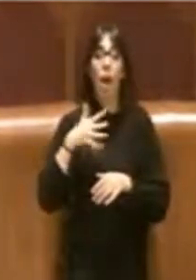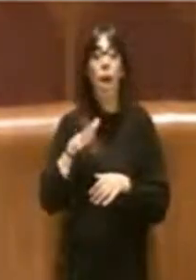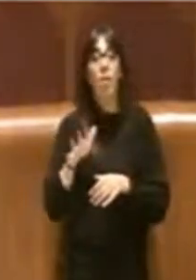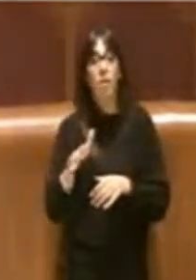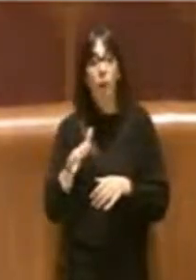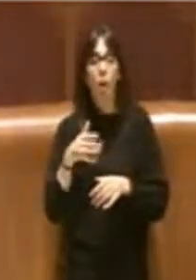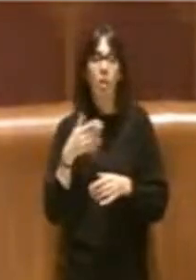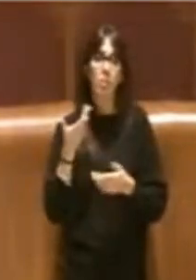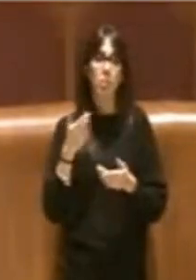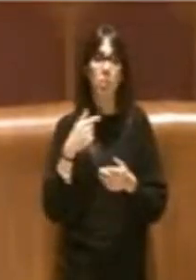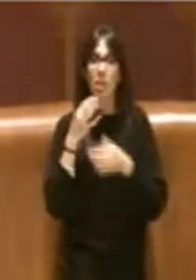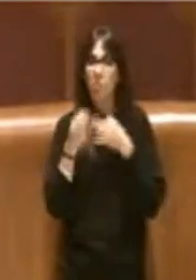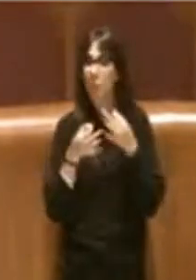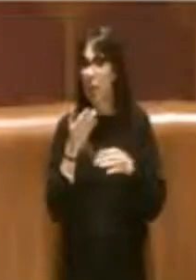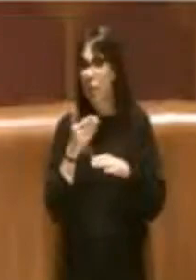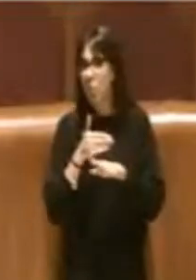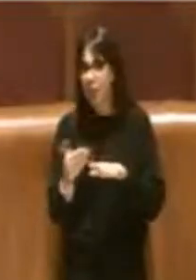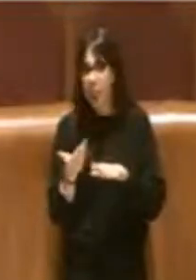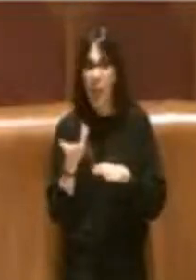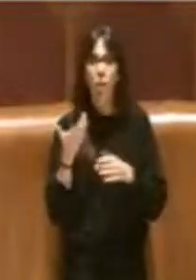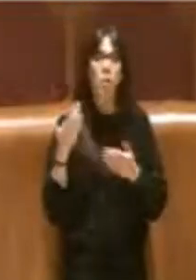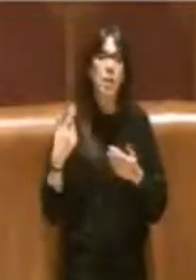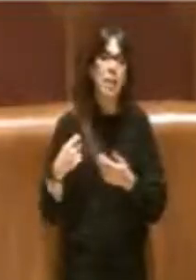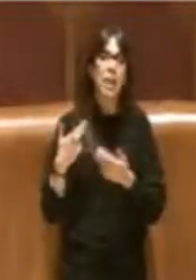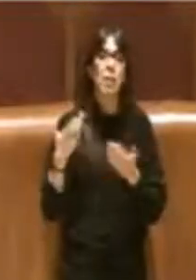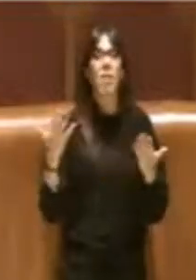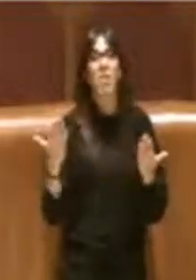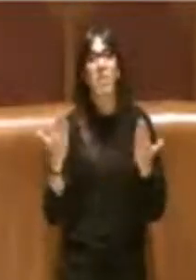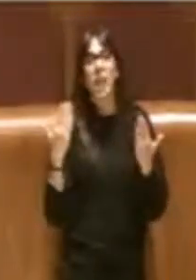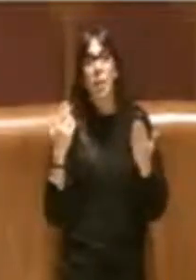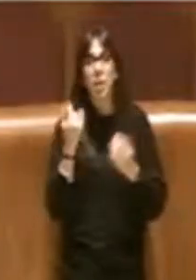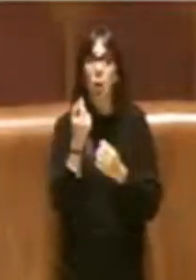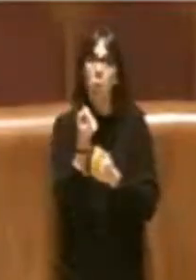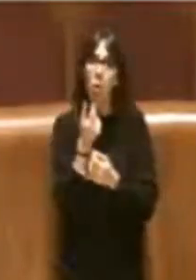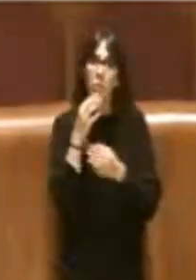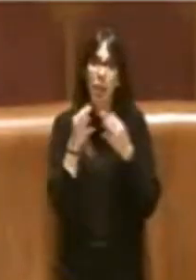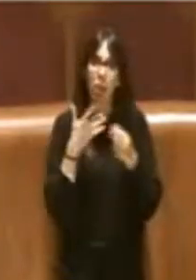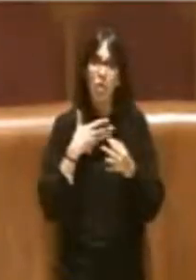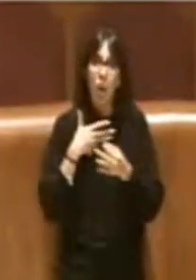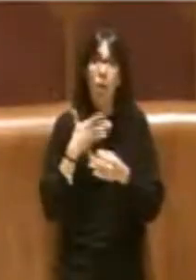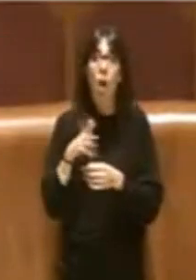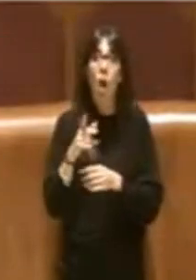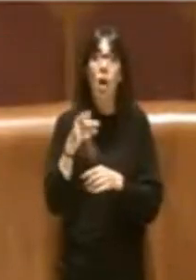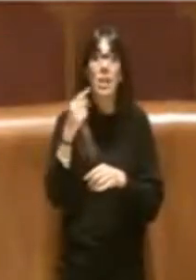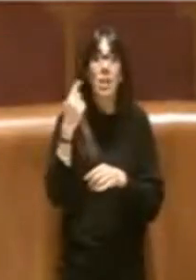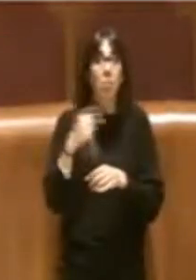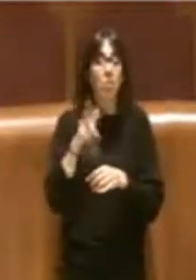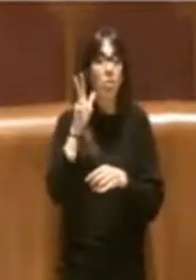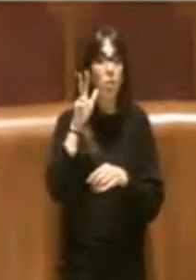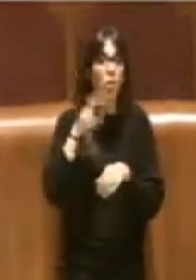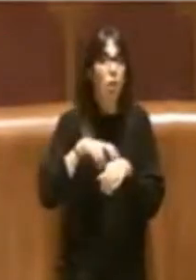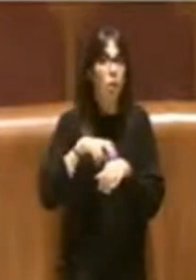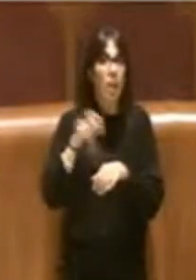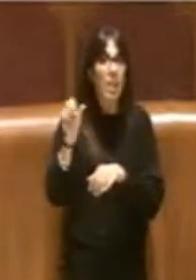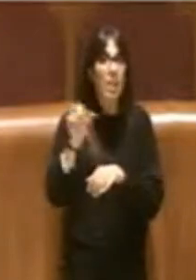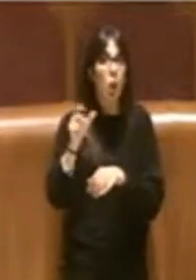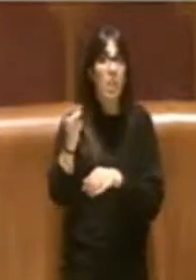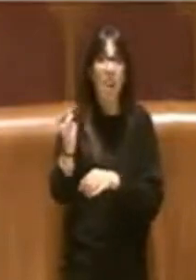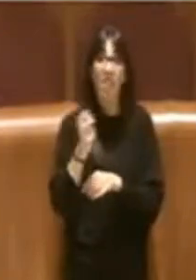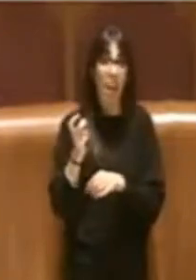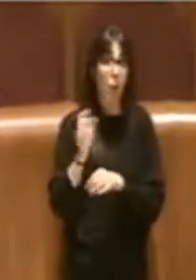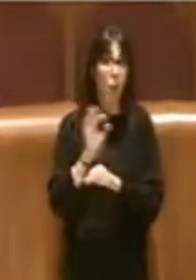una spiegazione con ritardo, Presidente, però finalmente una mezza spiegazione ce l forse la dottoressa non è venuta, la dottoressa scozzese, perché